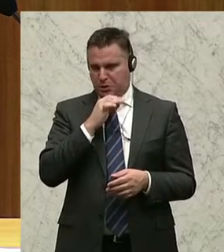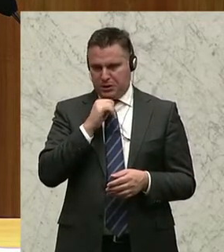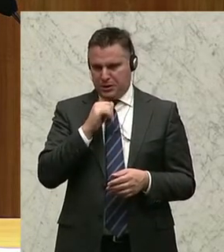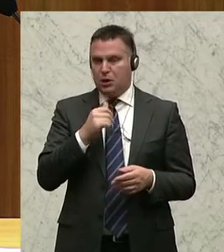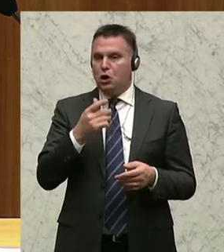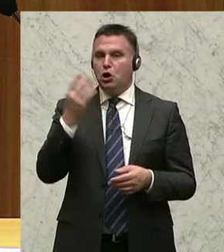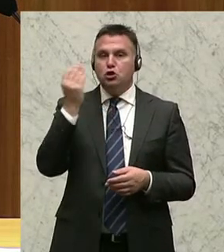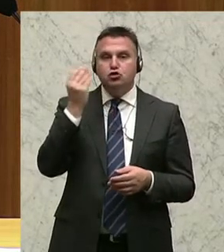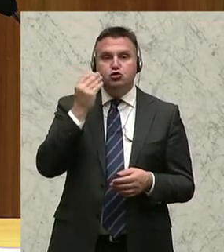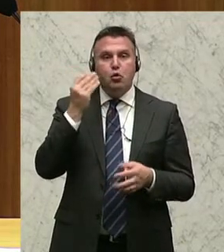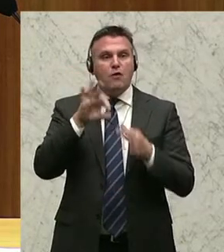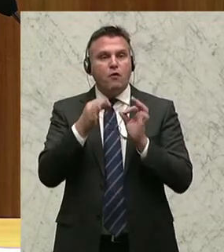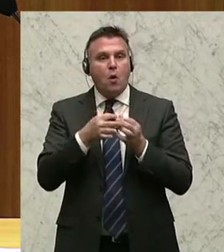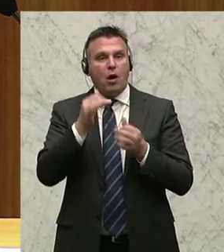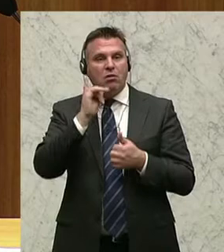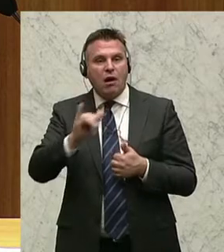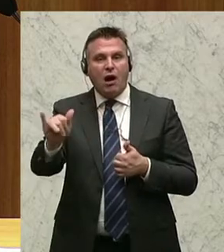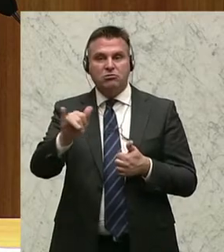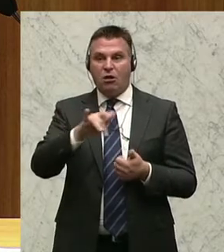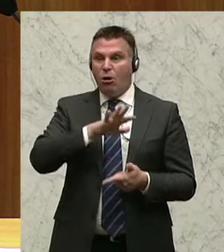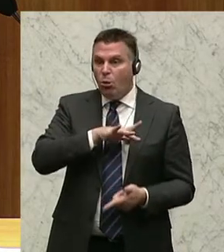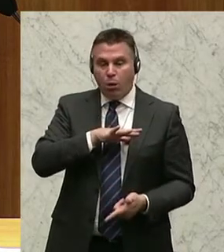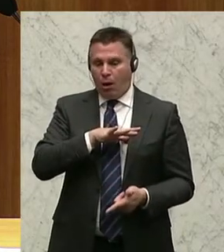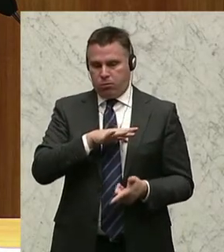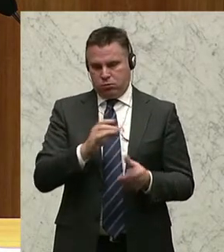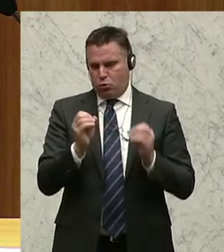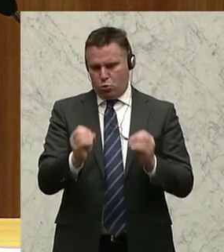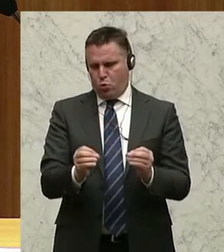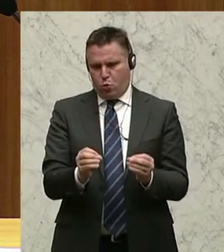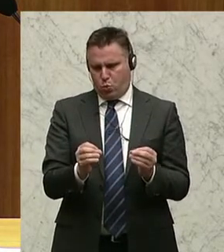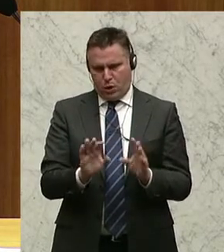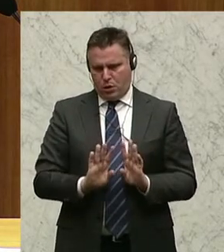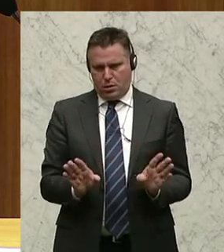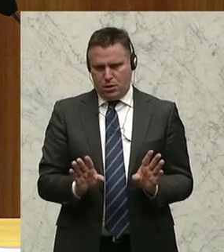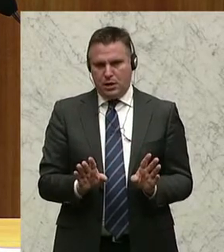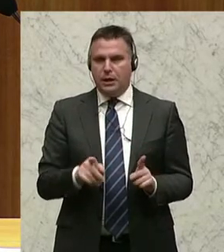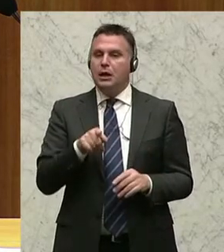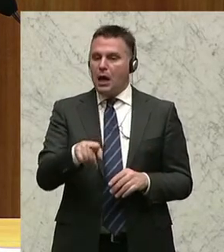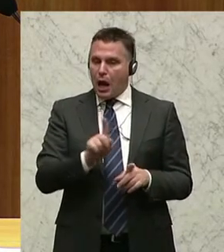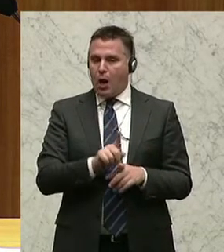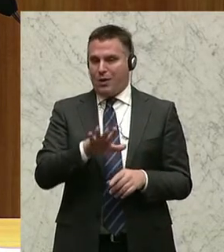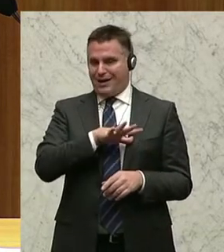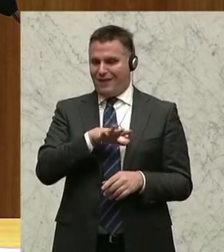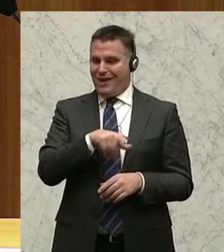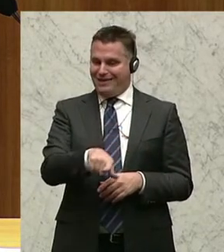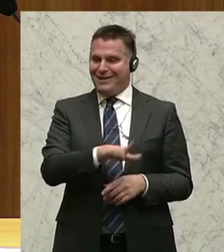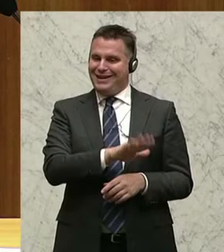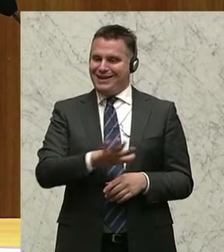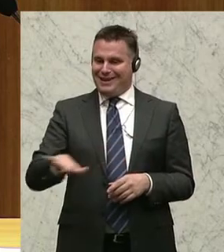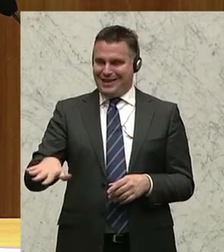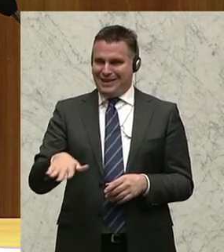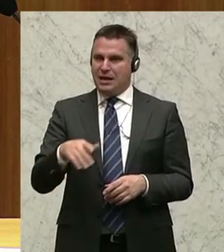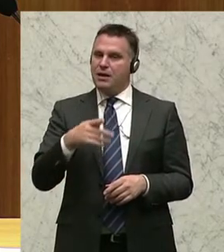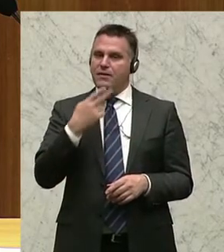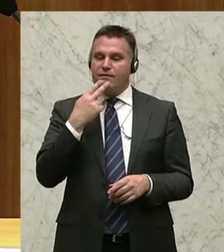Schulwochen oder Urlaub ist überhaupt keine Rede und als besonders gefährdet gelten dabei vor allem Kinder aus